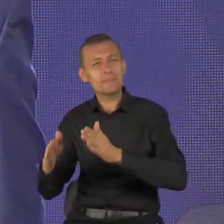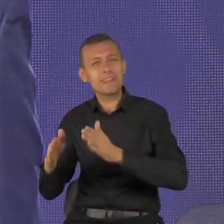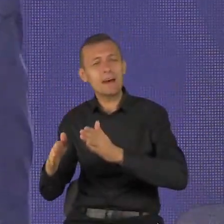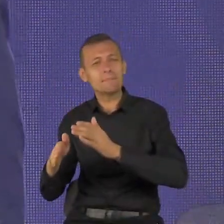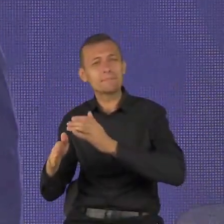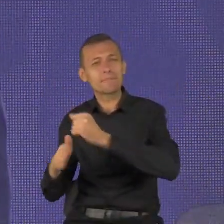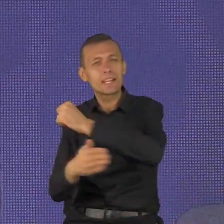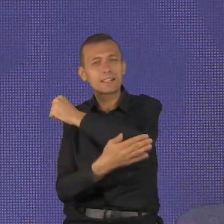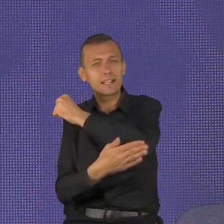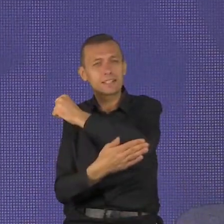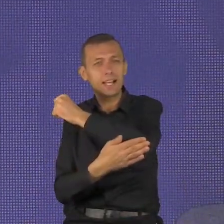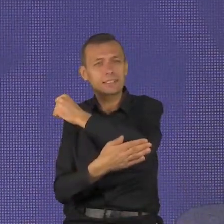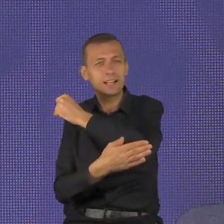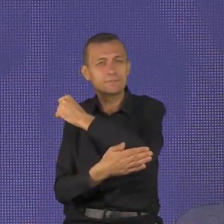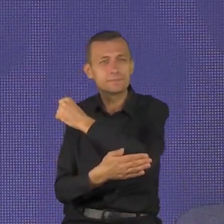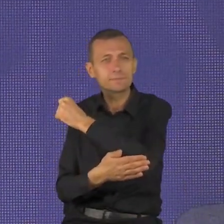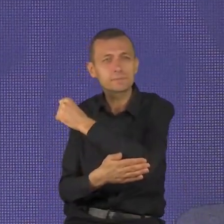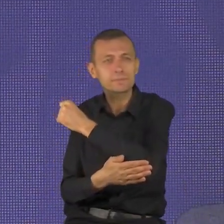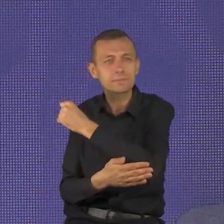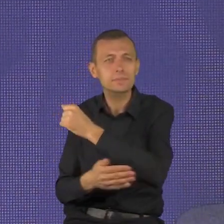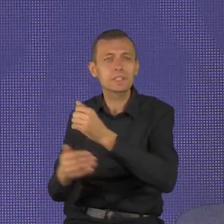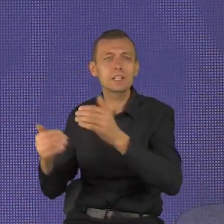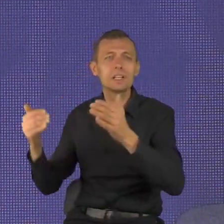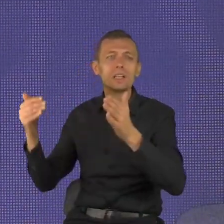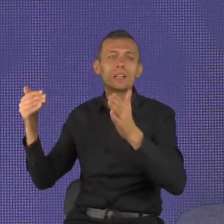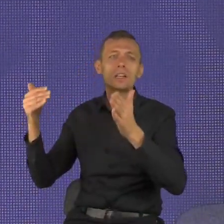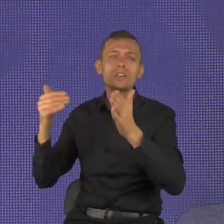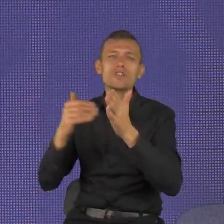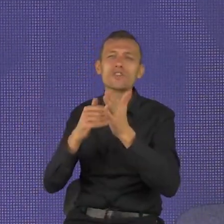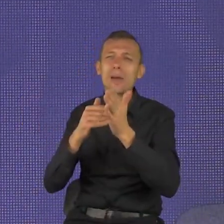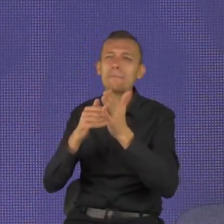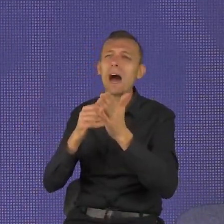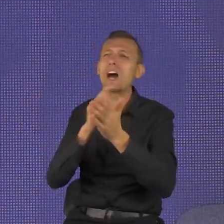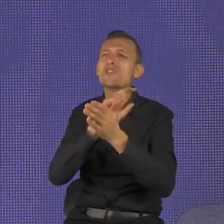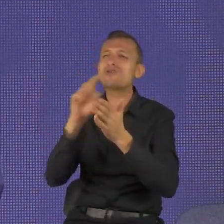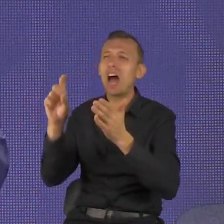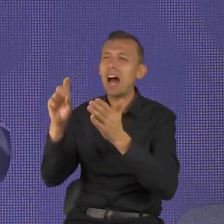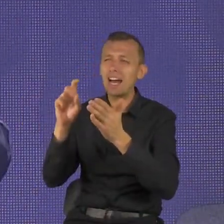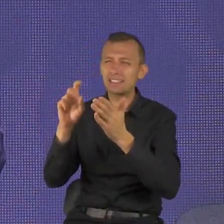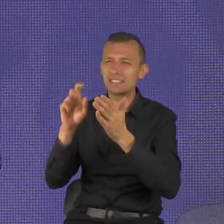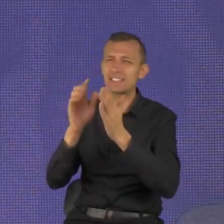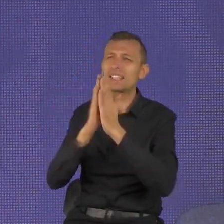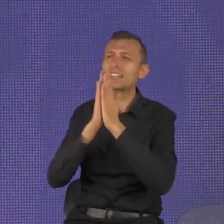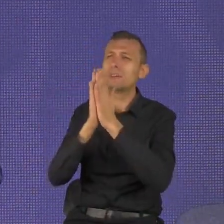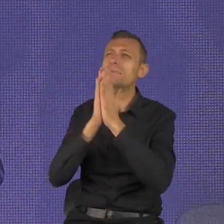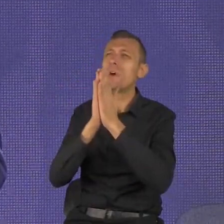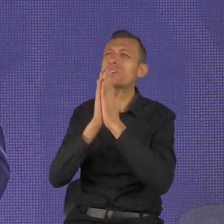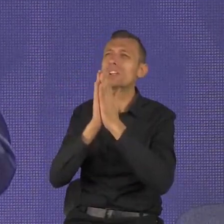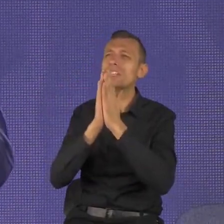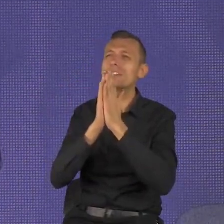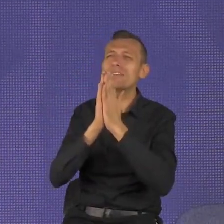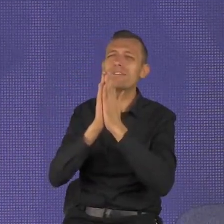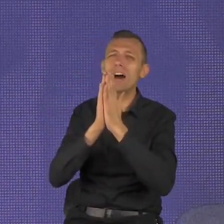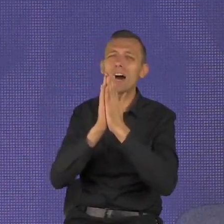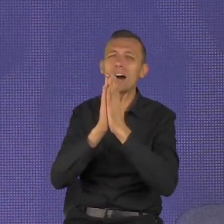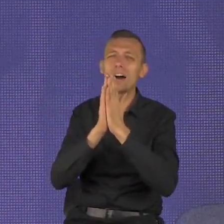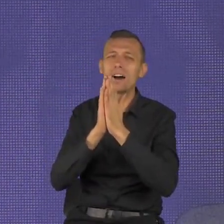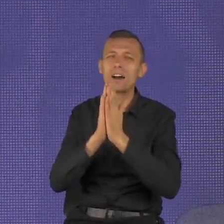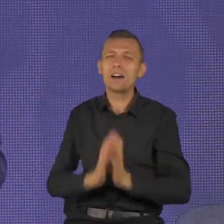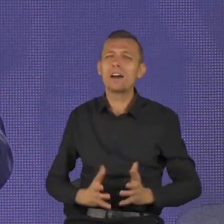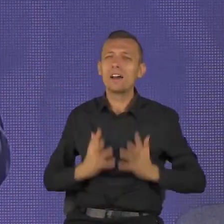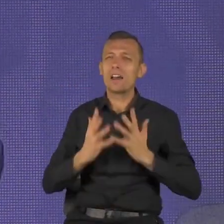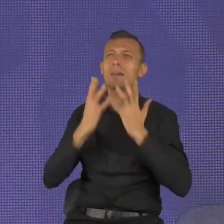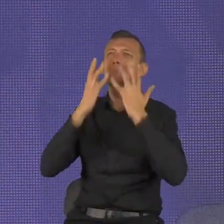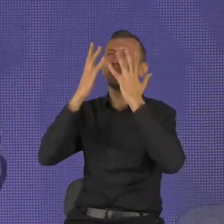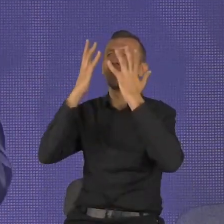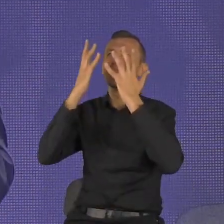Uwielbienie i modlitwa umieszcza nasze życie we właściwych perspektywach. Daj więc odpocząć swojemu ciału, rozładuj swoje